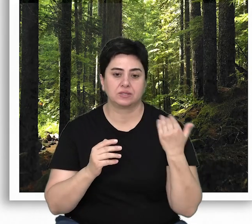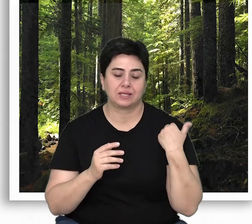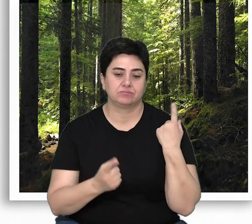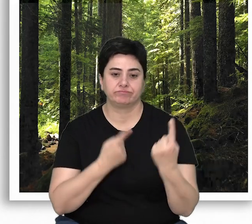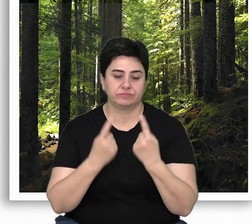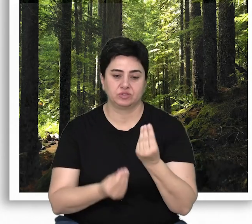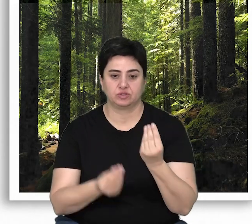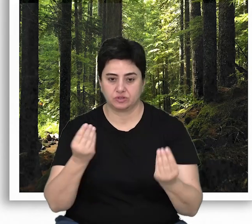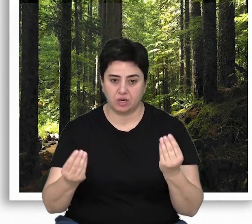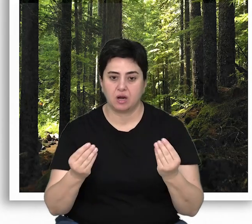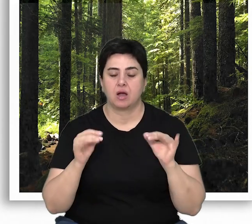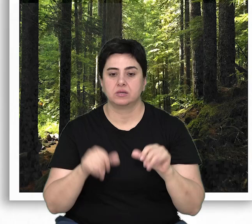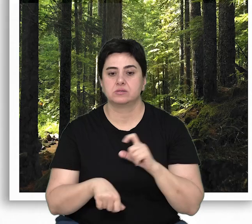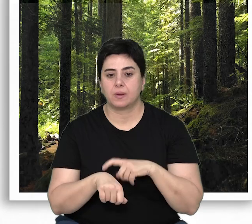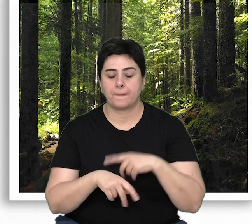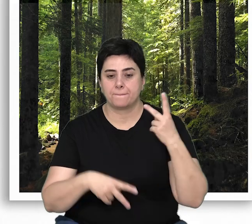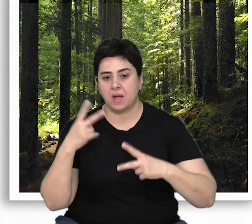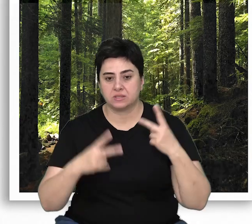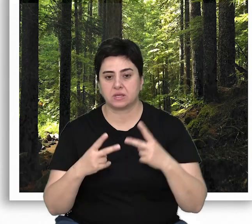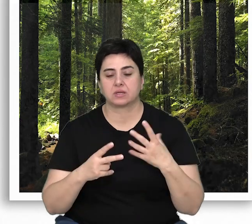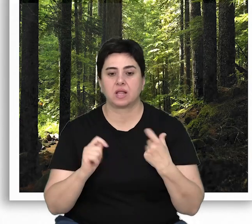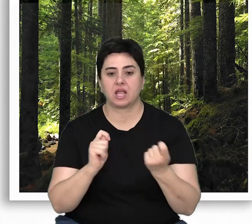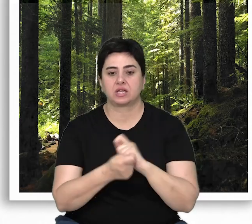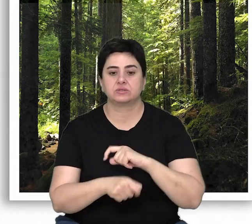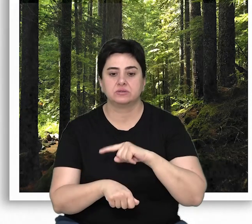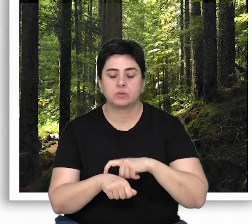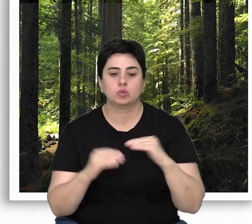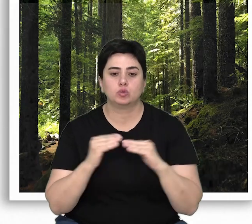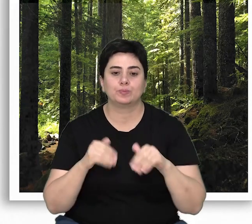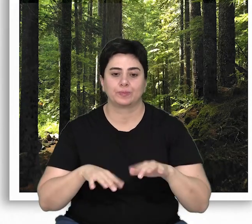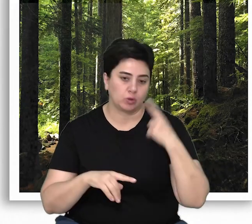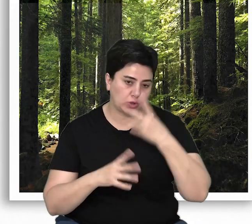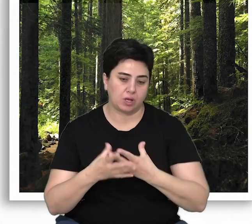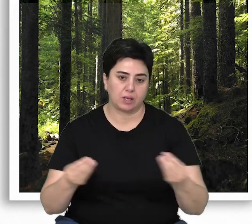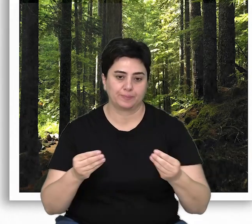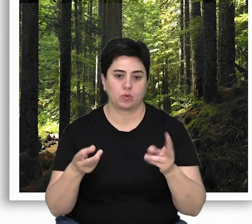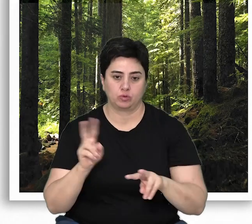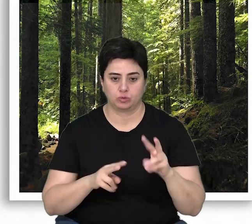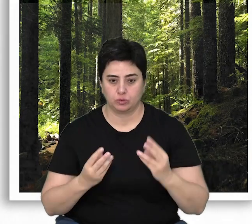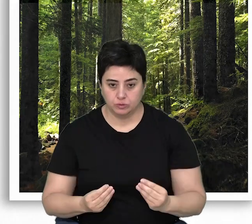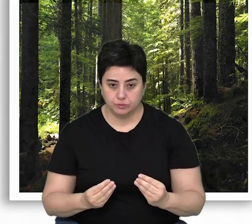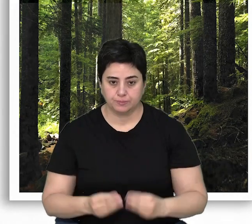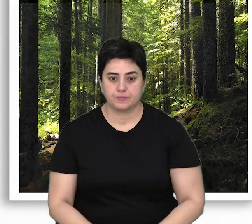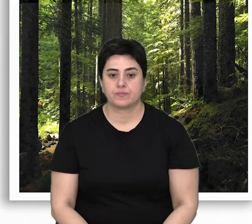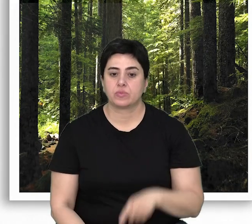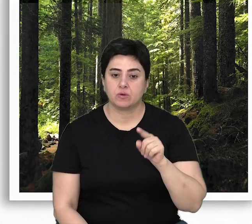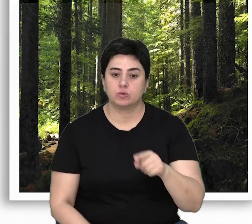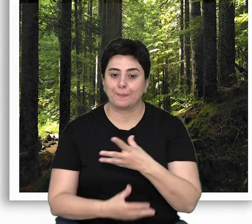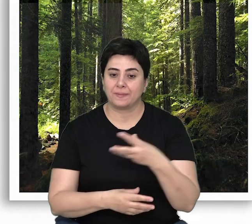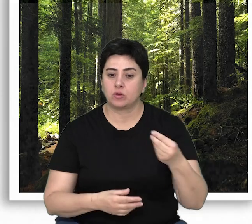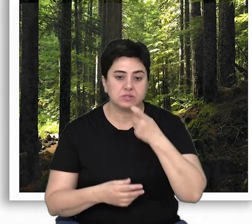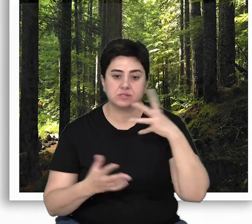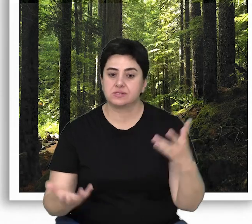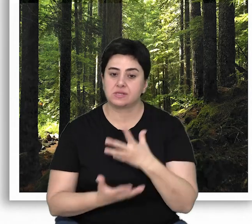sürekli yeni türler ortaya çıkar ve bazıları da değişen koşullara uyum sağlayamadığı için kaybolur. Bu